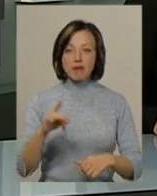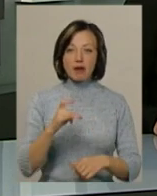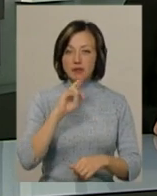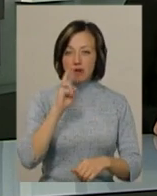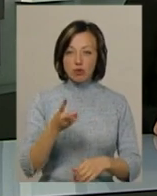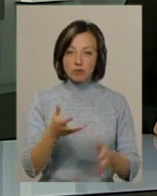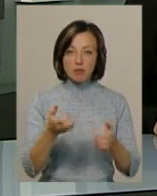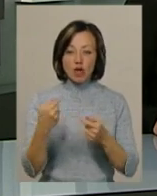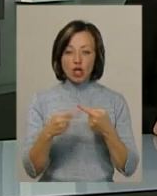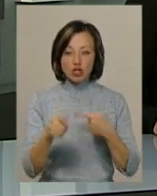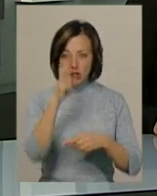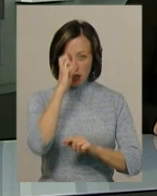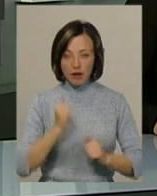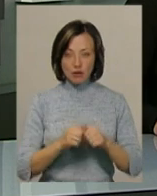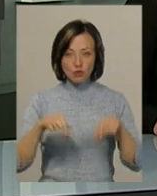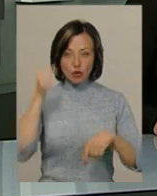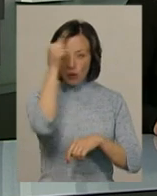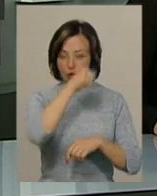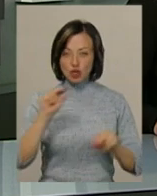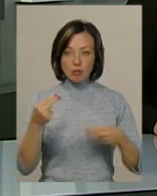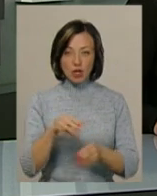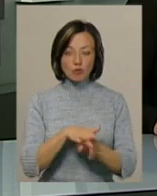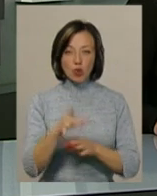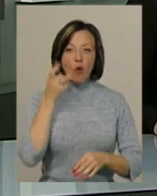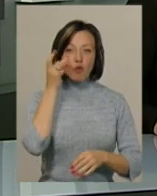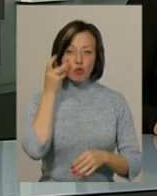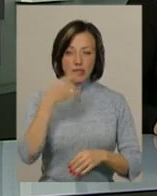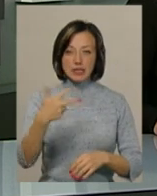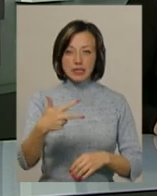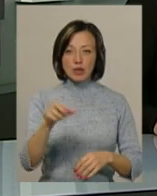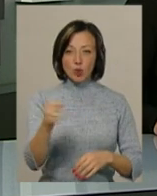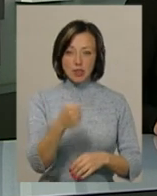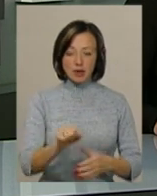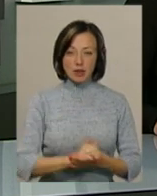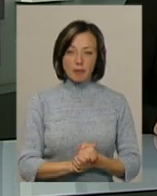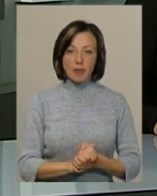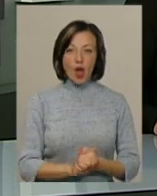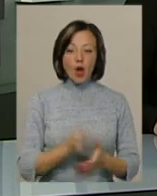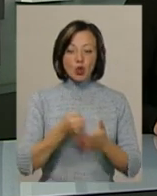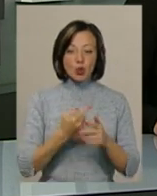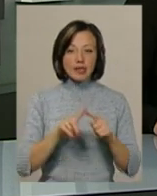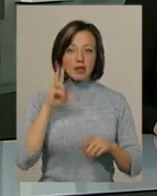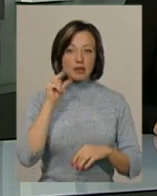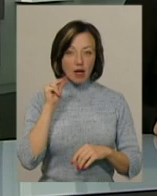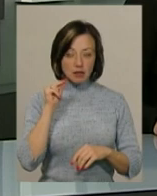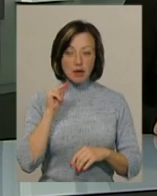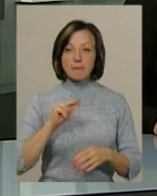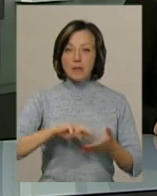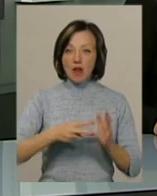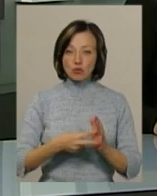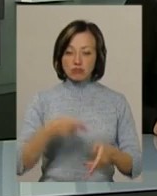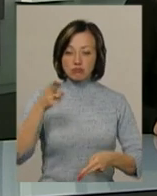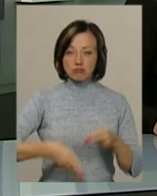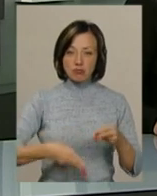роки приймає щоразу інші країни. Цього року чемпіонат відбудеться в Румунії 30 серпня. До цієї дати Юрій Гаркавенко планує